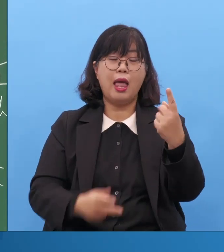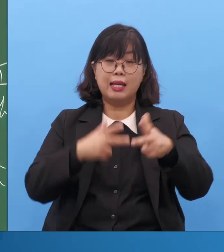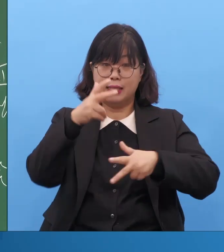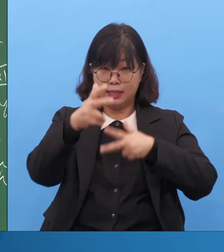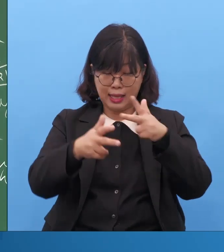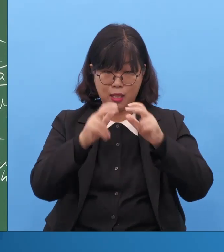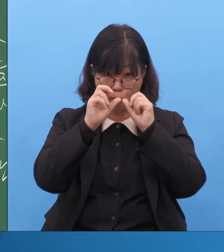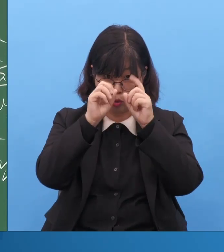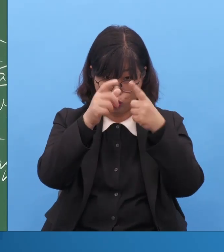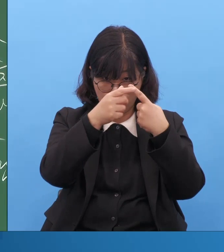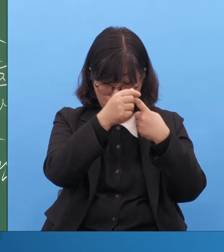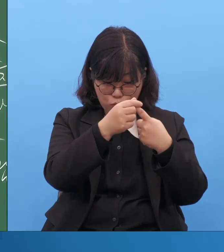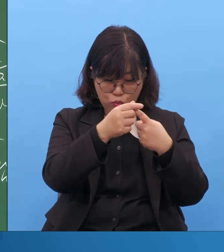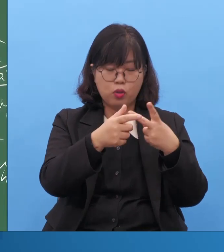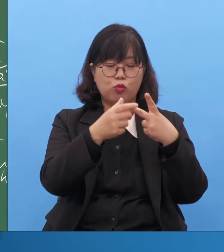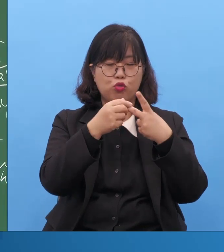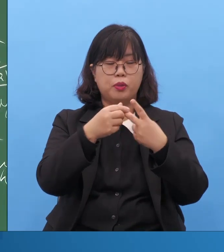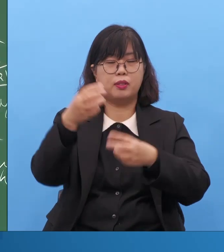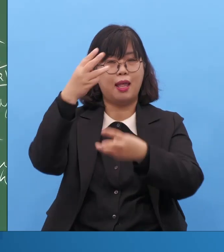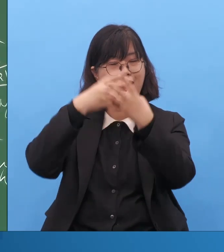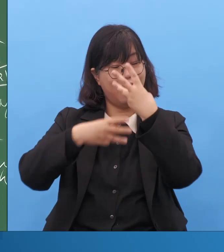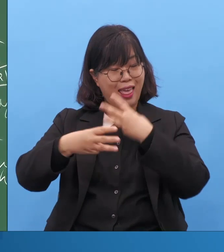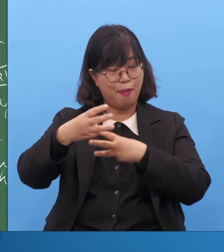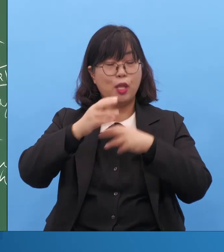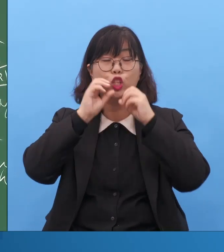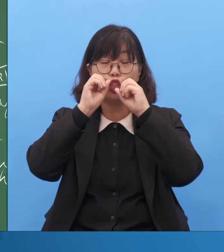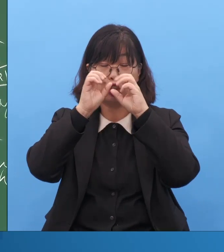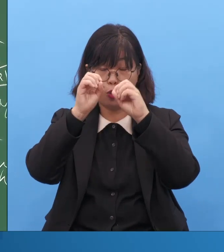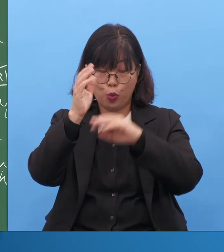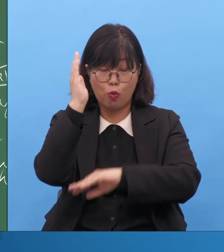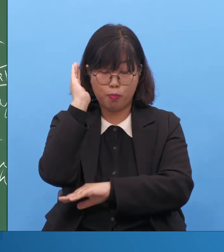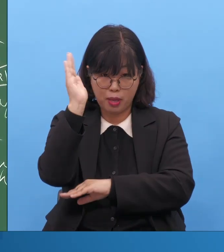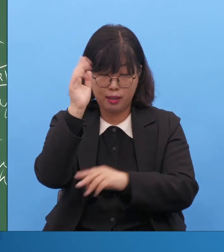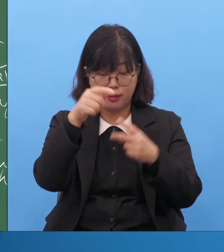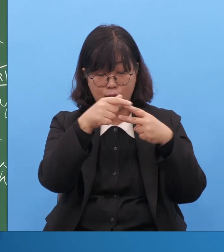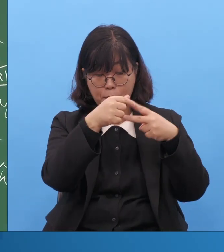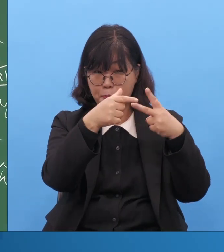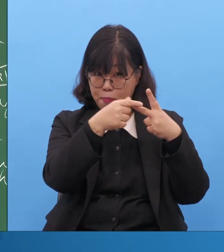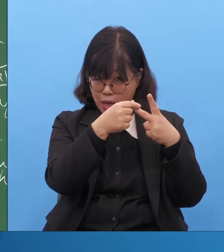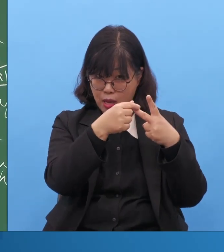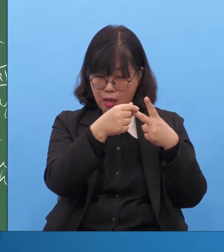렘닌 전도학입니다. 연결되죠. 연결되죠.